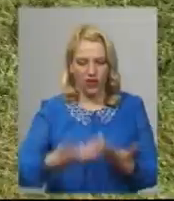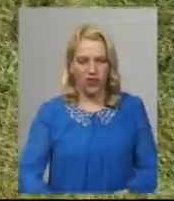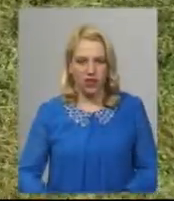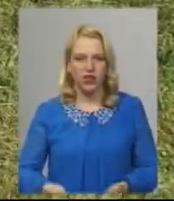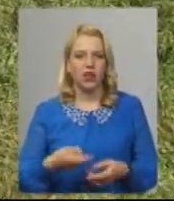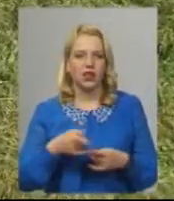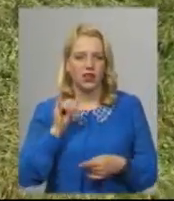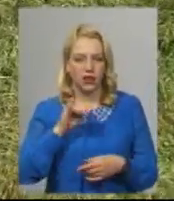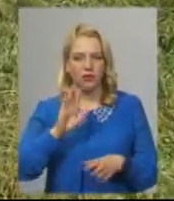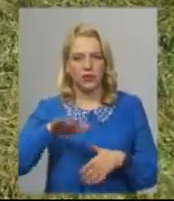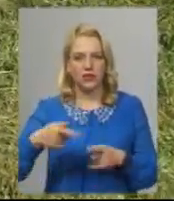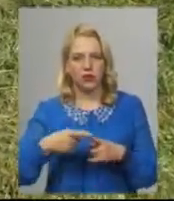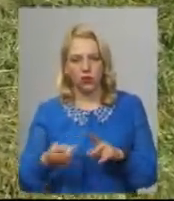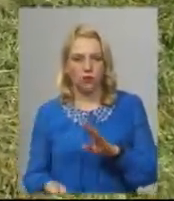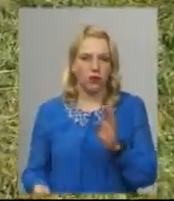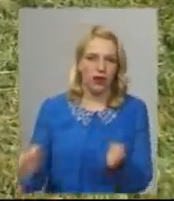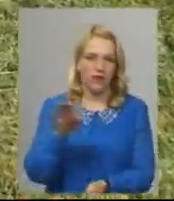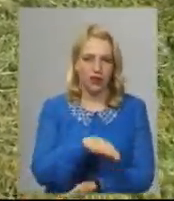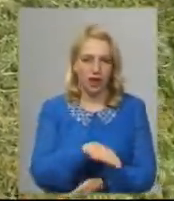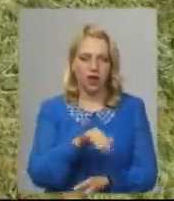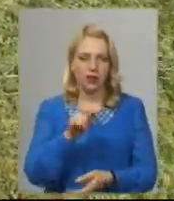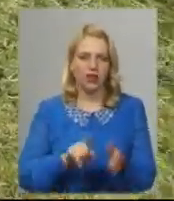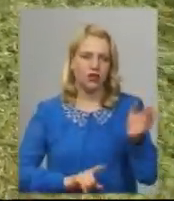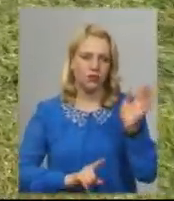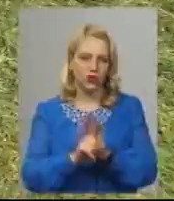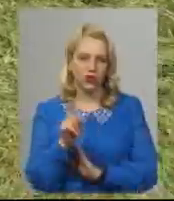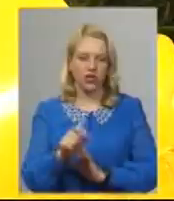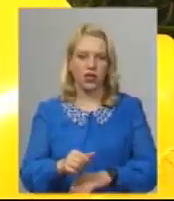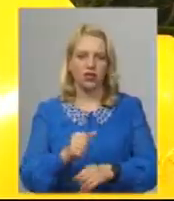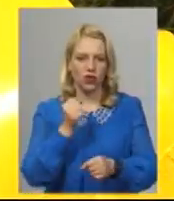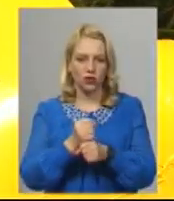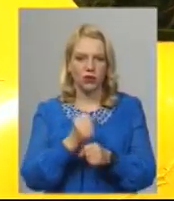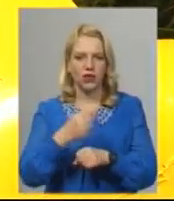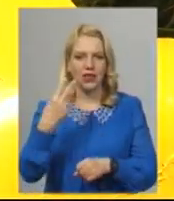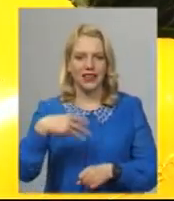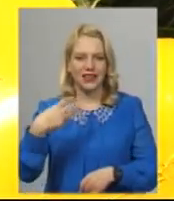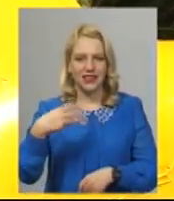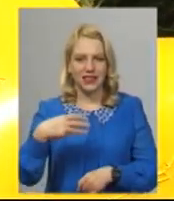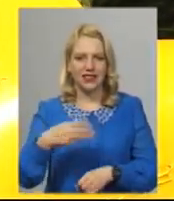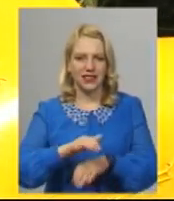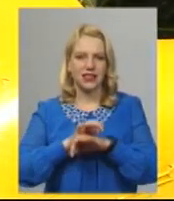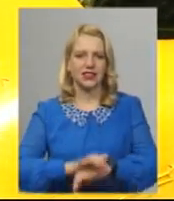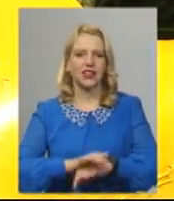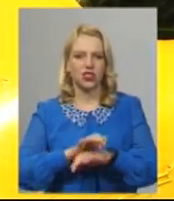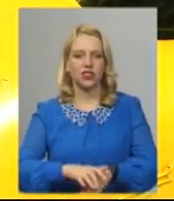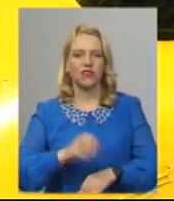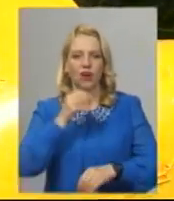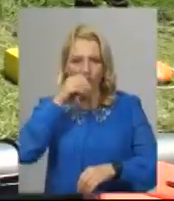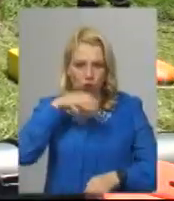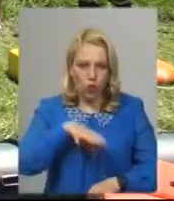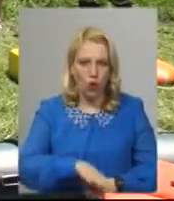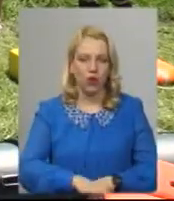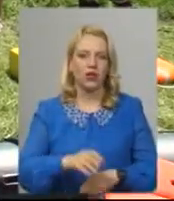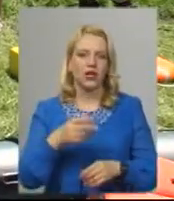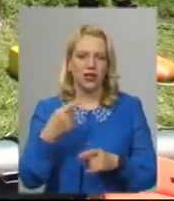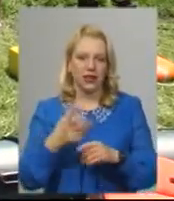вода, тоді перевертаєте і починаєте робити 30 качків вдох, 30 качків вдох